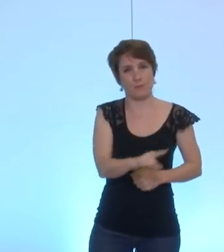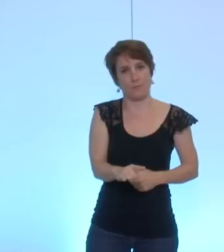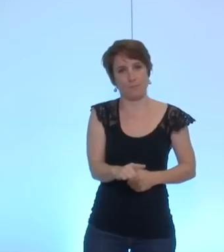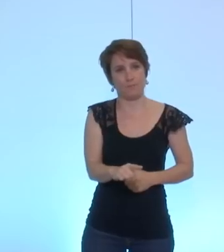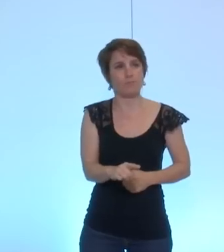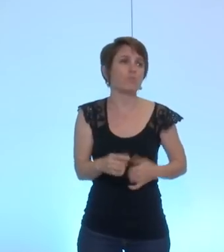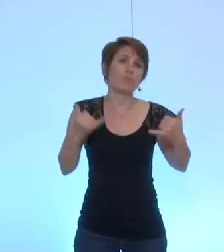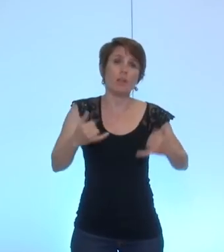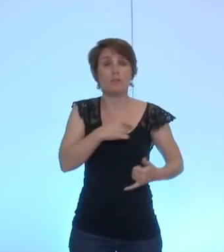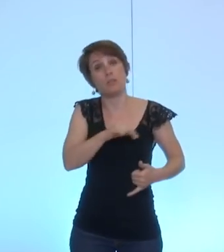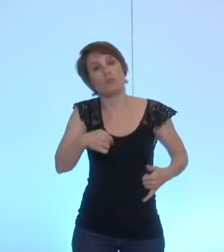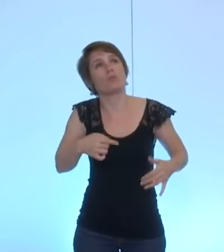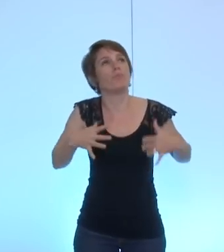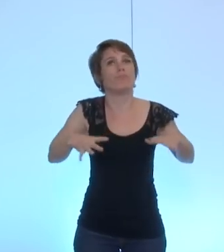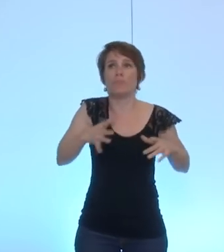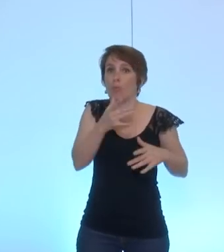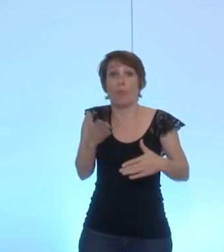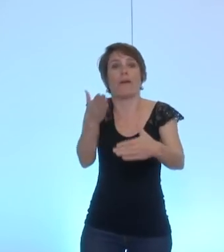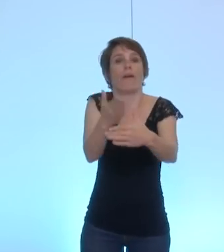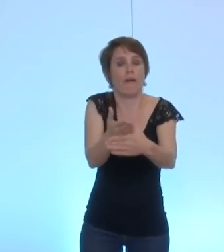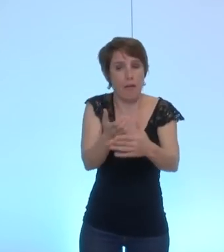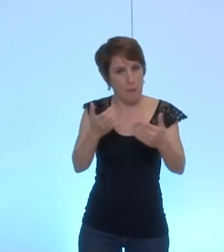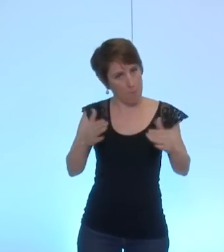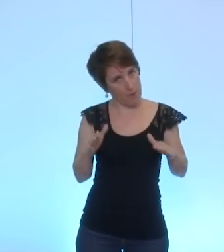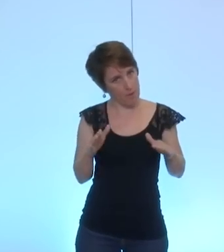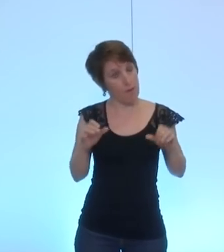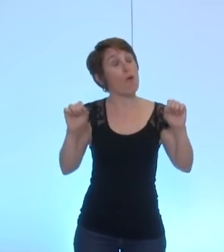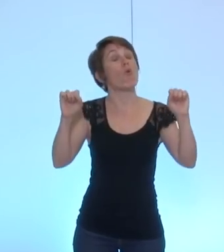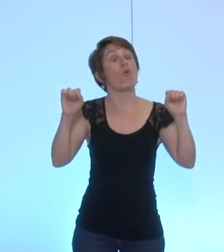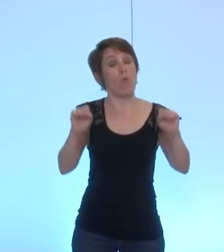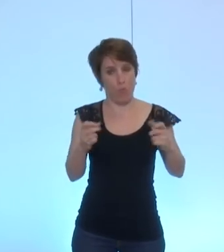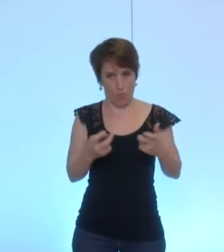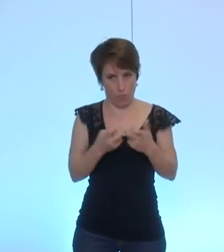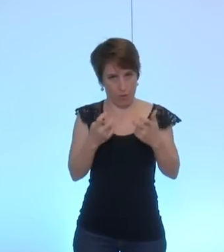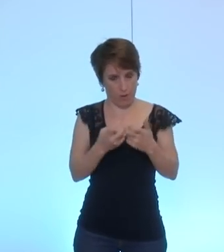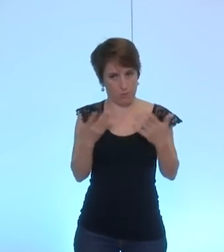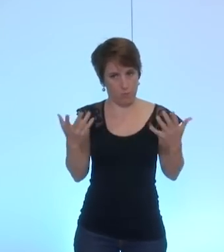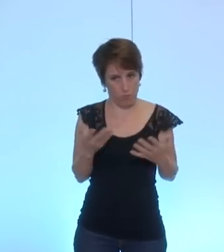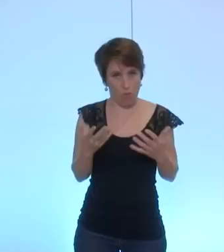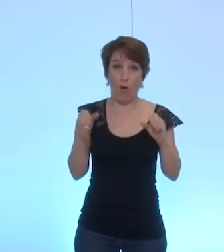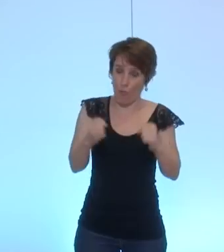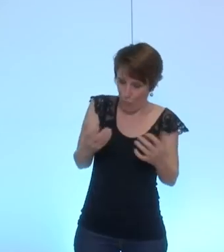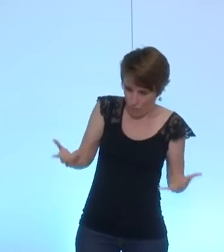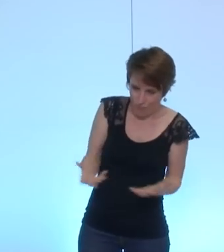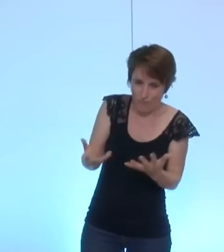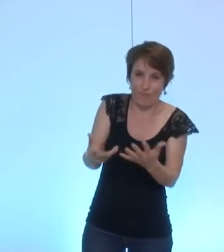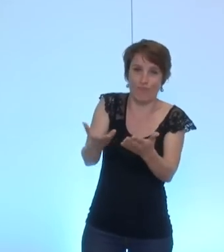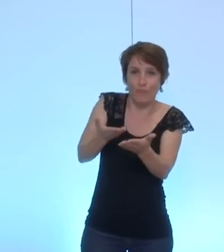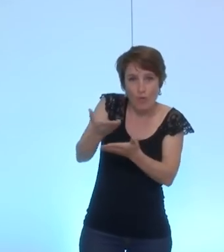pouvons contribuer modestement comme nous l'avons toujours fait par exemple en favorisant les échanges entre